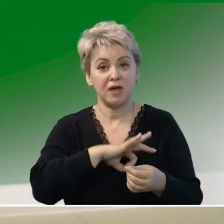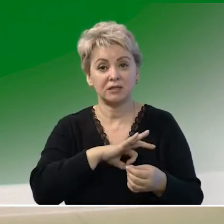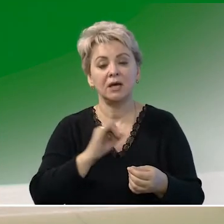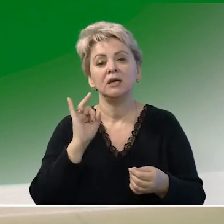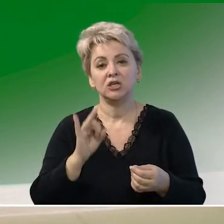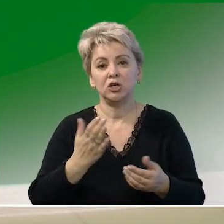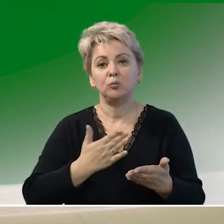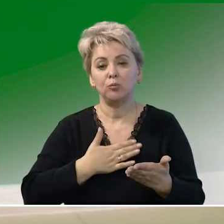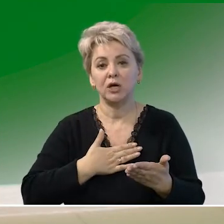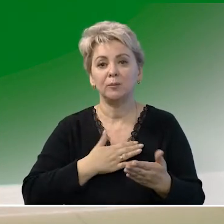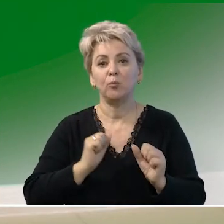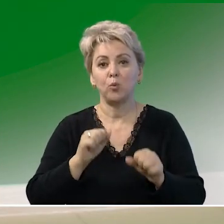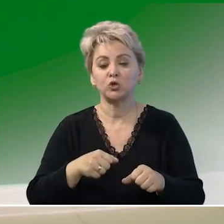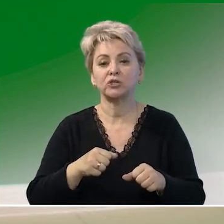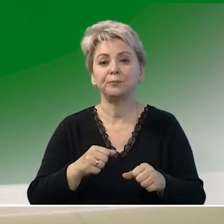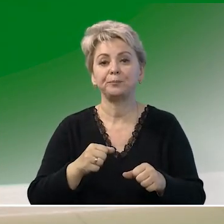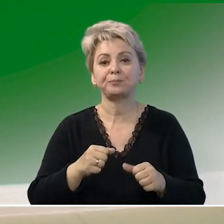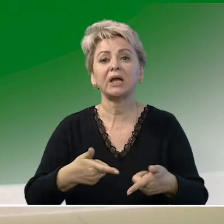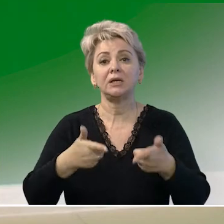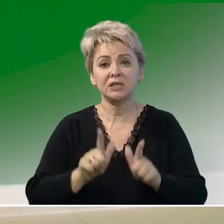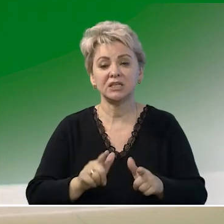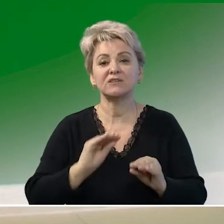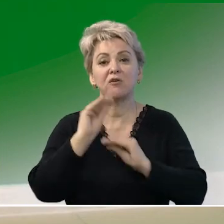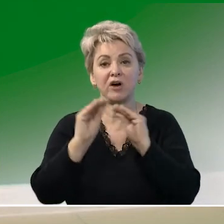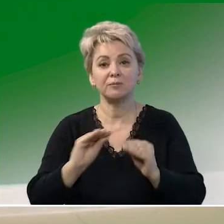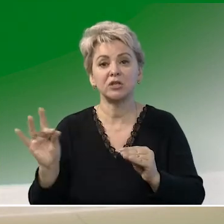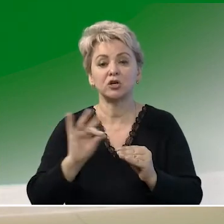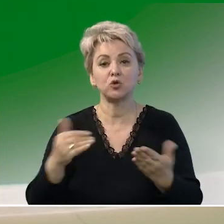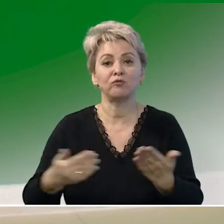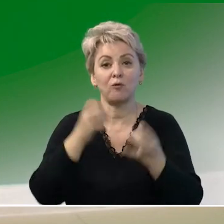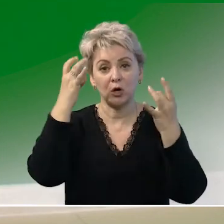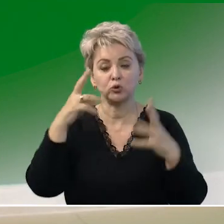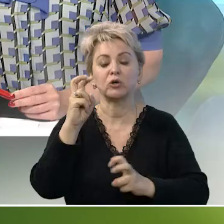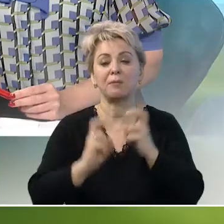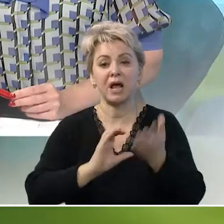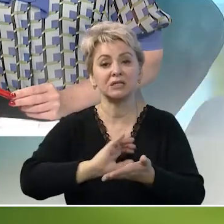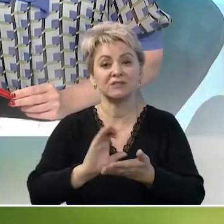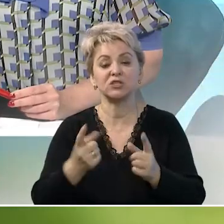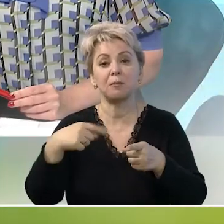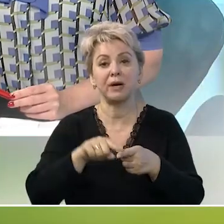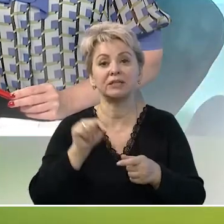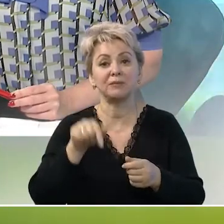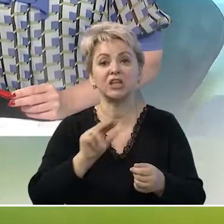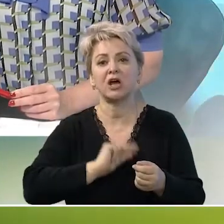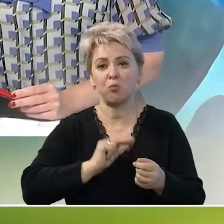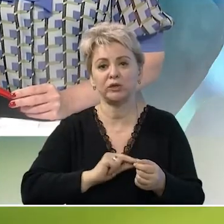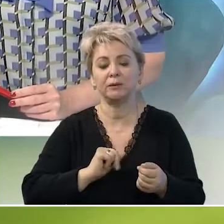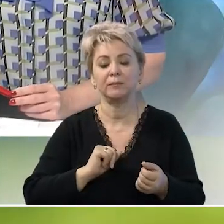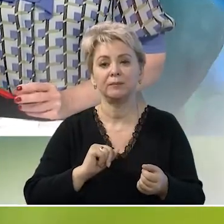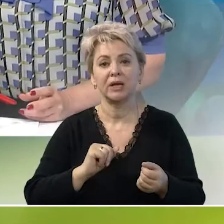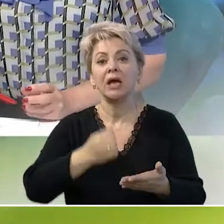И мы можем строить уже действительно формирование ростков новой культуры производственной. Поэтому на это и работаем.